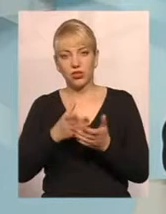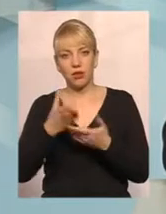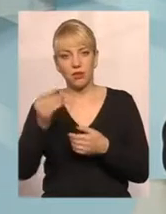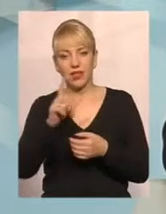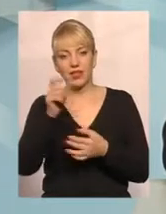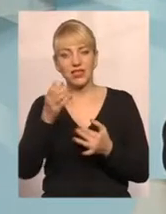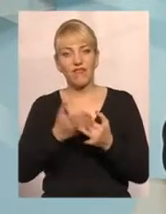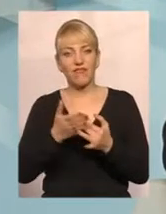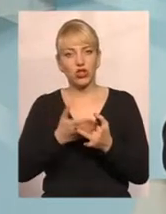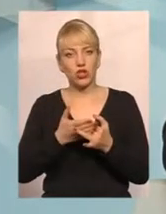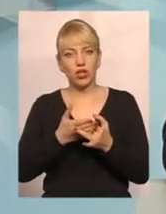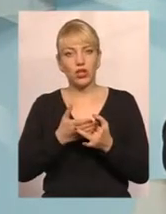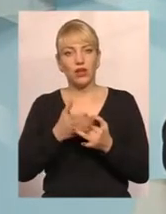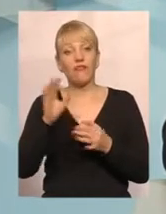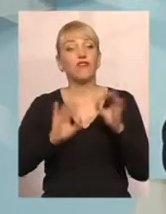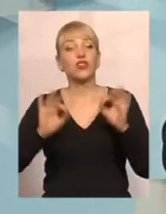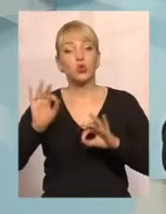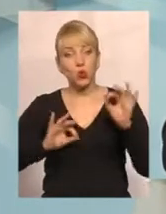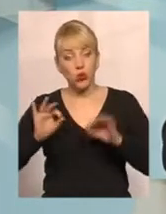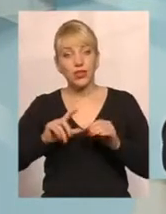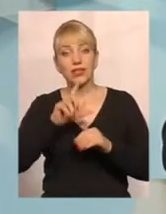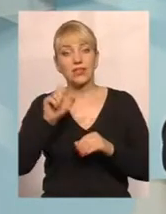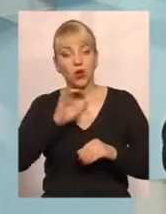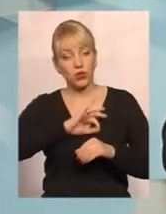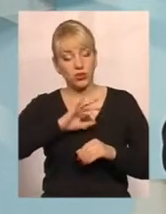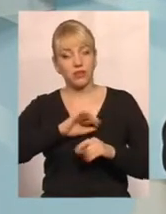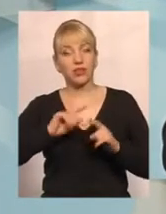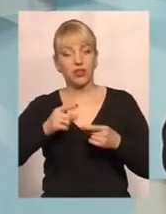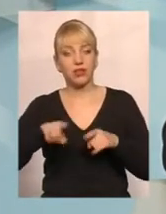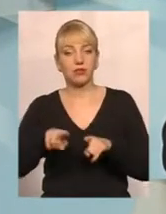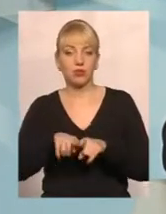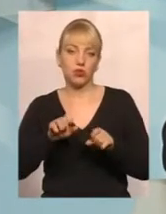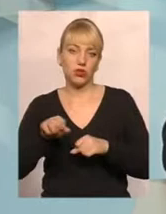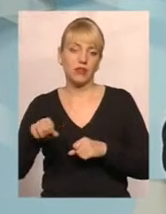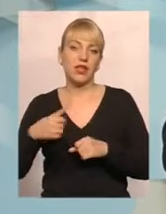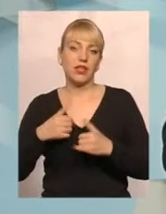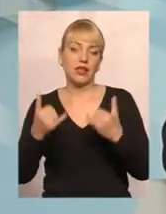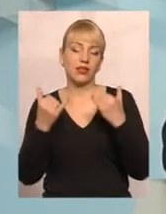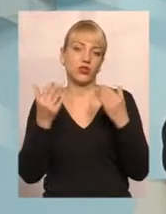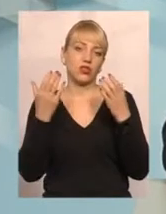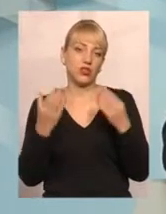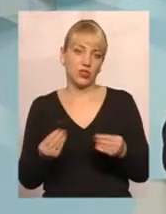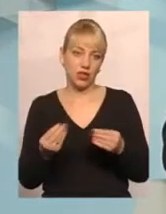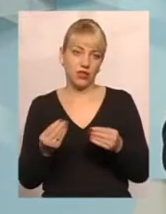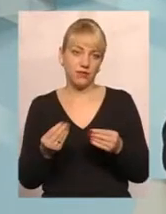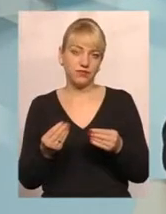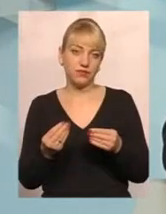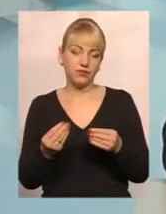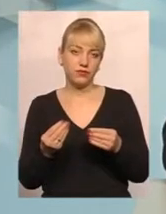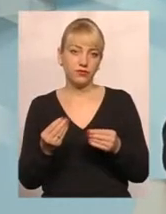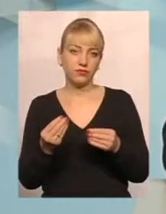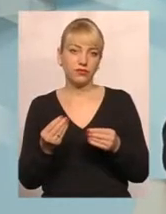закористування, банк сплачує. Тому можливі такі, ну на сьогоднішній день, знову ж таки, щоб не